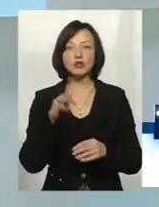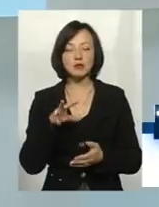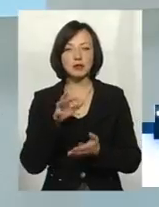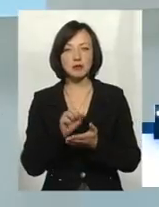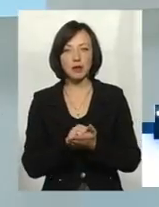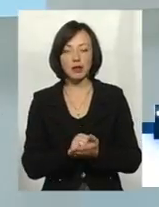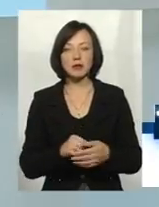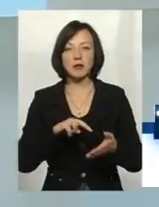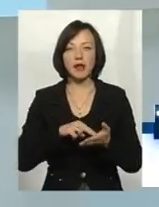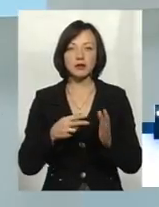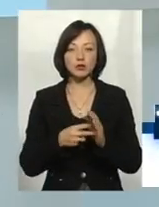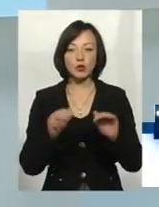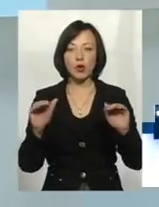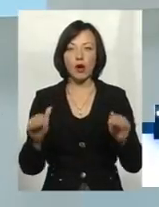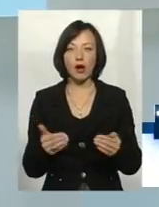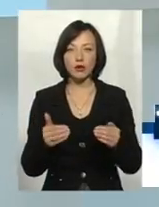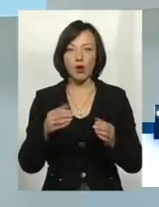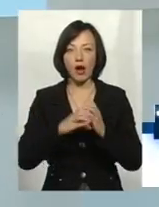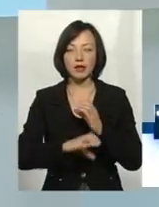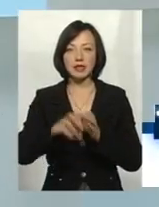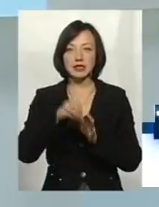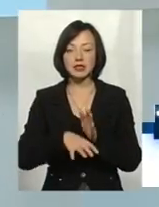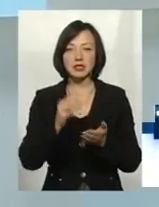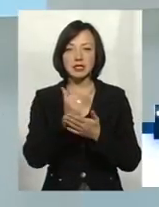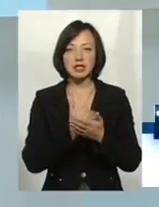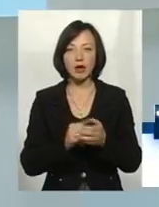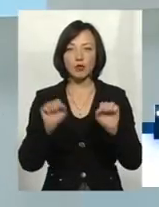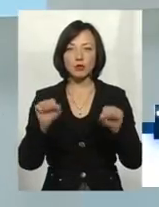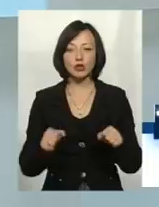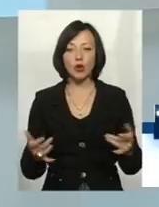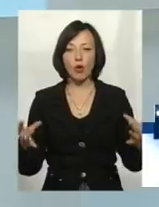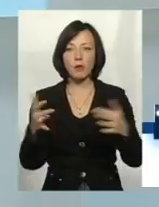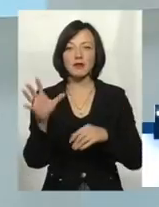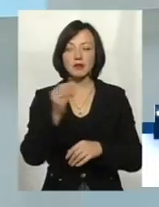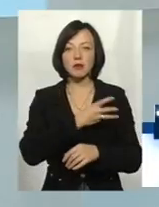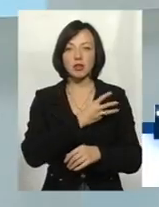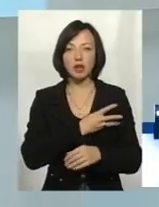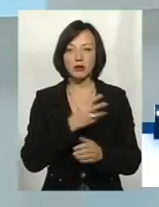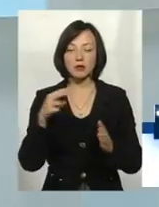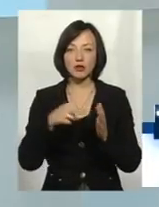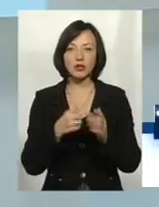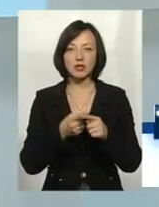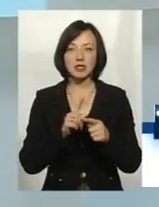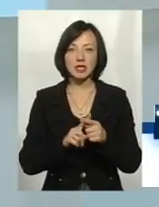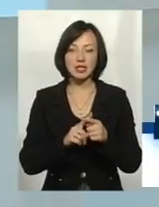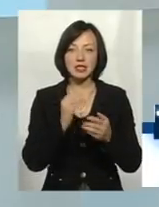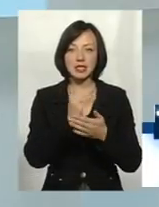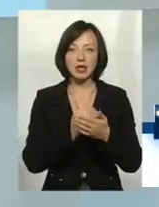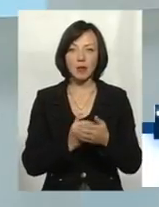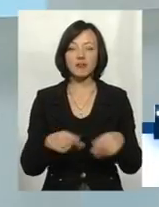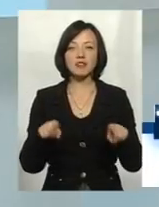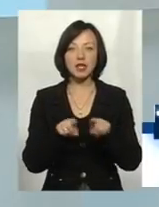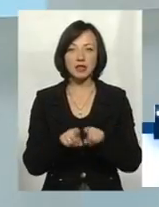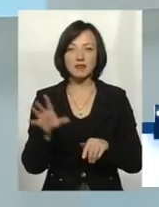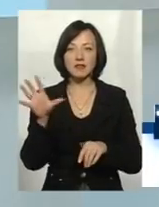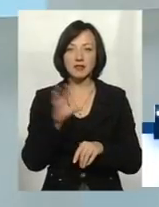планують локальну каналізаційну систему, яка зможе охопити всіх бажаючих підключитися до цієї каналізаційної системи, щоб все ж